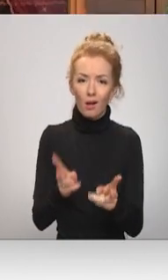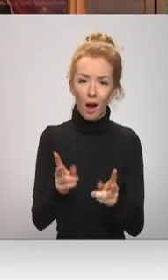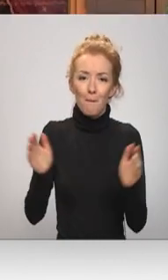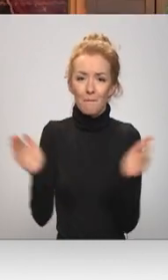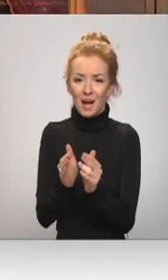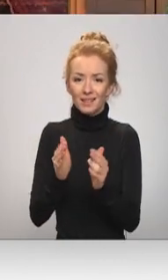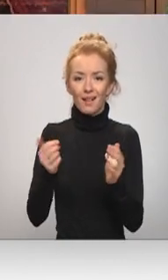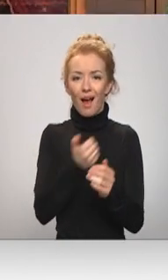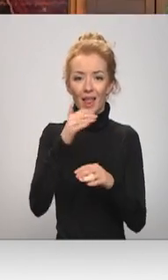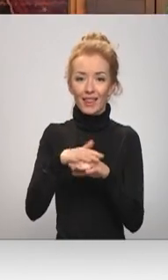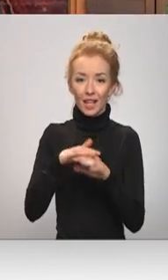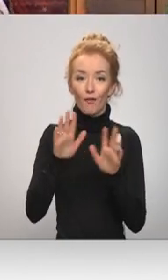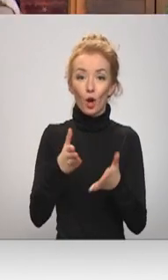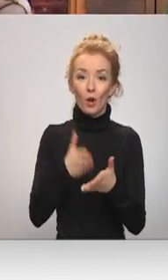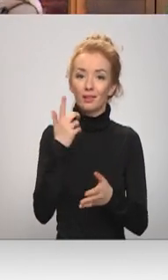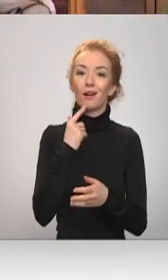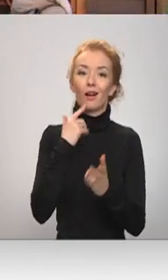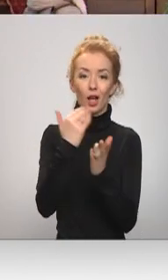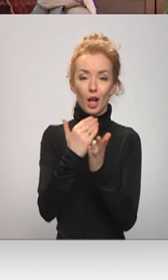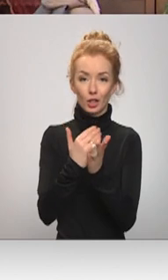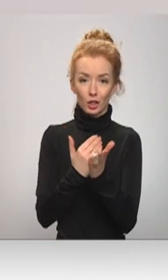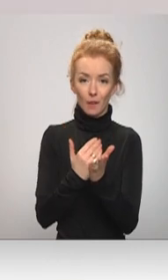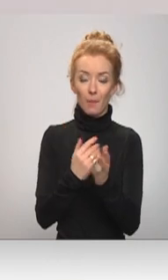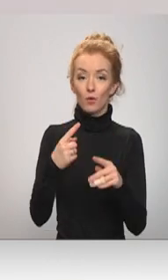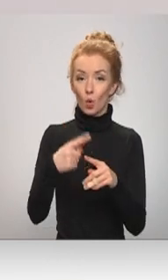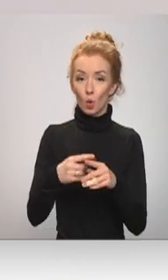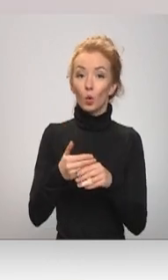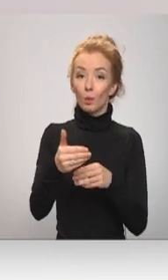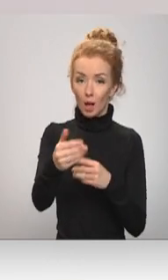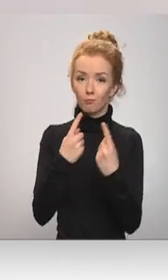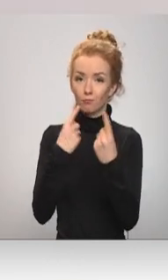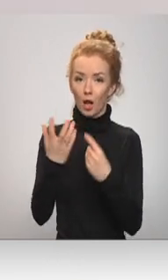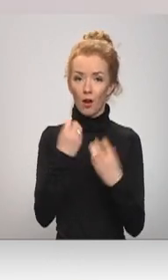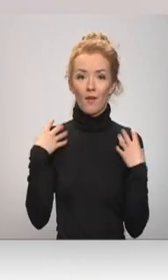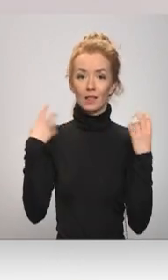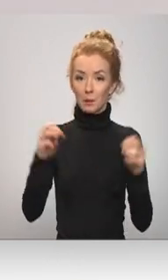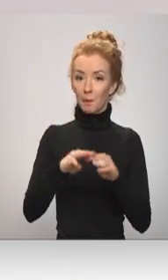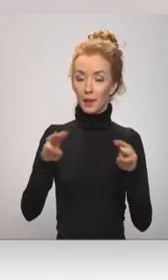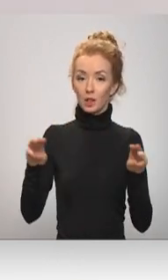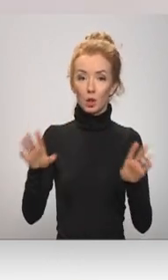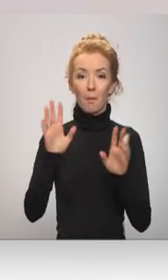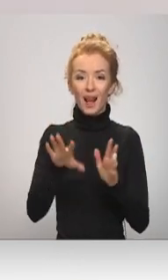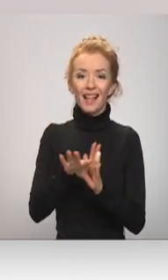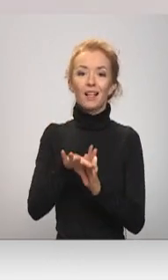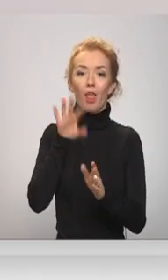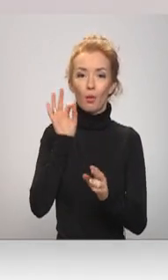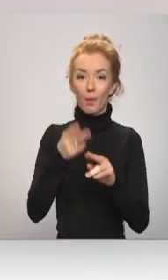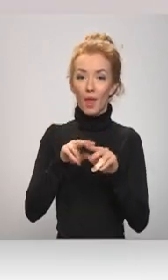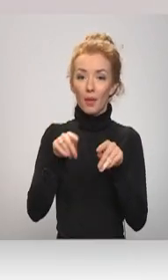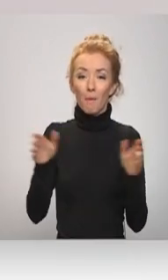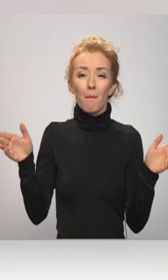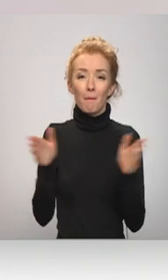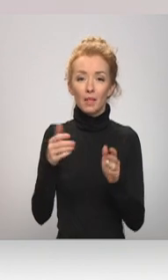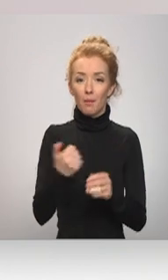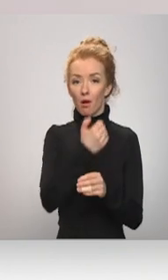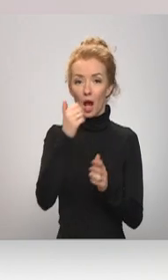tirgi varētu notikt arī sarkanajā režīmā. Vēl ar Veselīgas ministriju turpināsim sarunu par iespējams izņēmumiem šādiem maziem gadatirdiem,